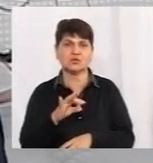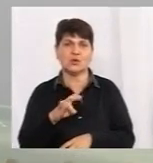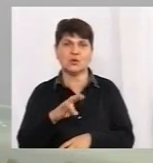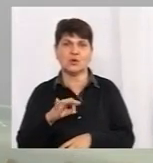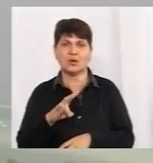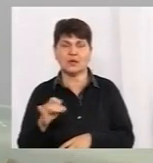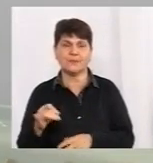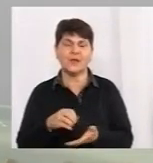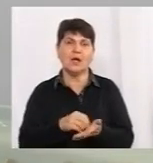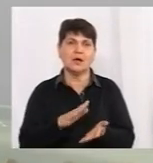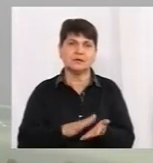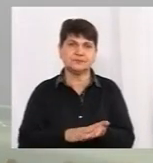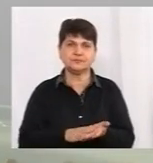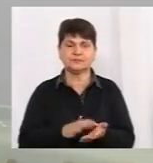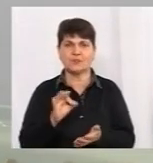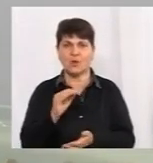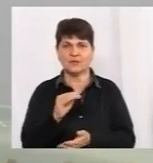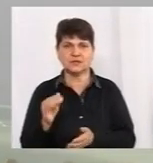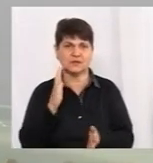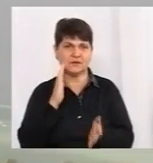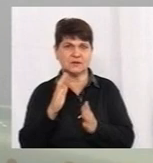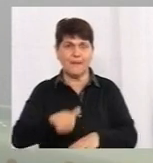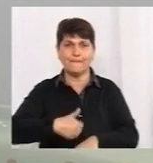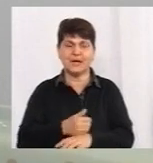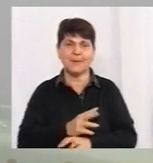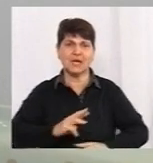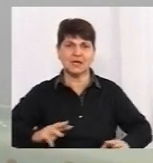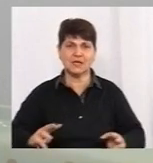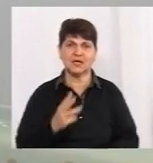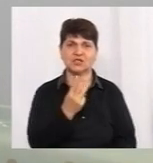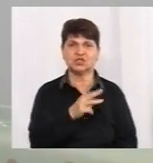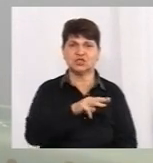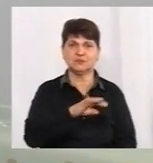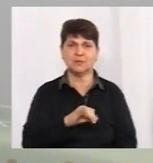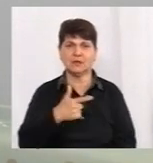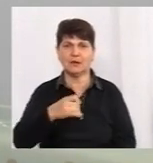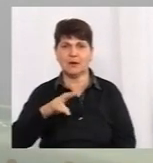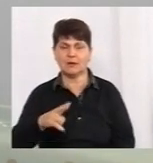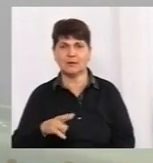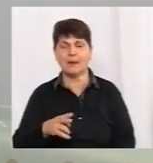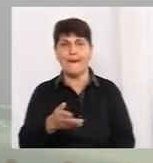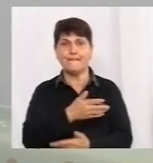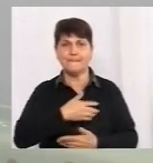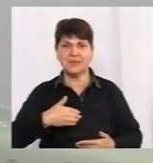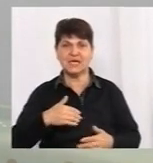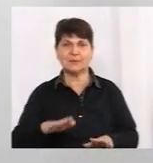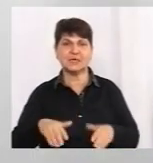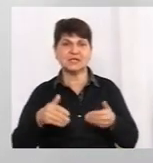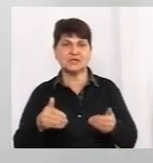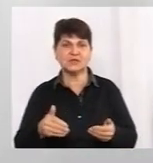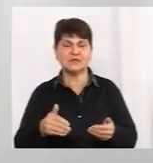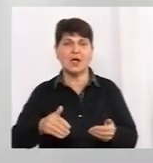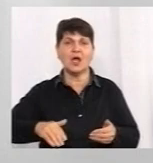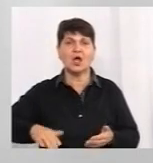наостанок зазначу, що на своїй офіційній сторінці у Фейсбук прем'єр-міністр Денис Шмигаль зазначив далі цитата, ми презентували лише